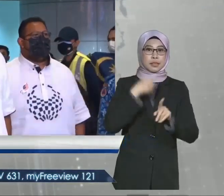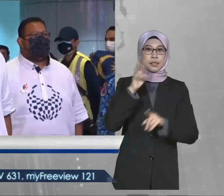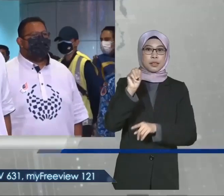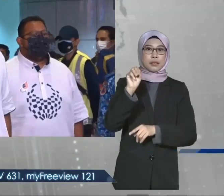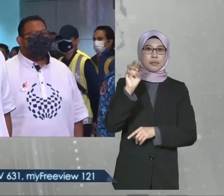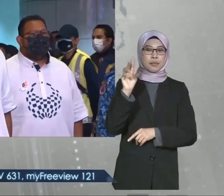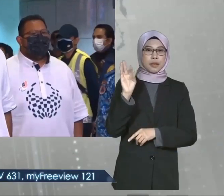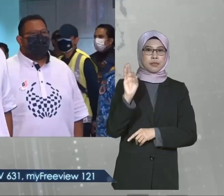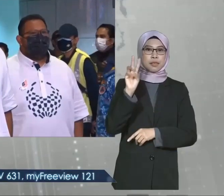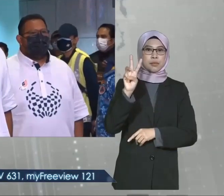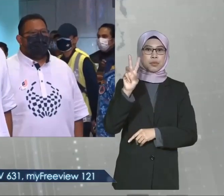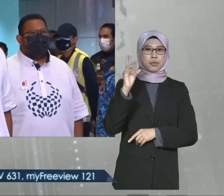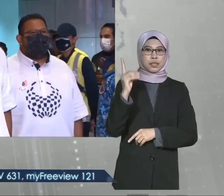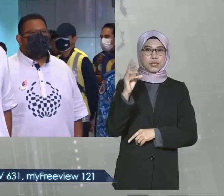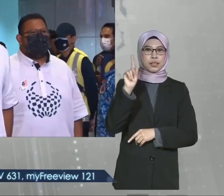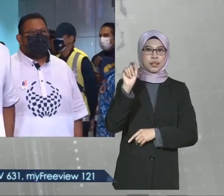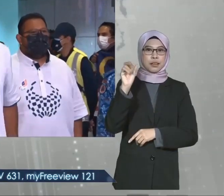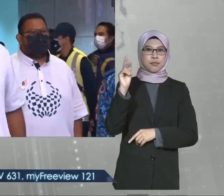FWD Takaful.